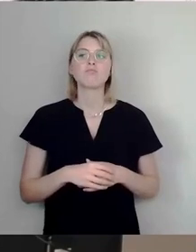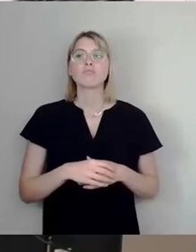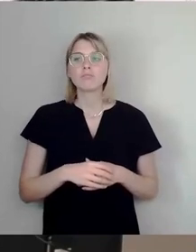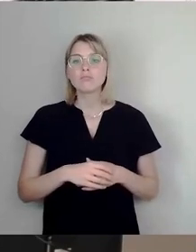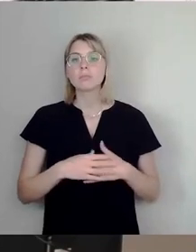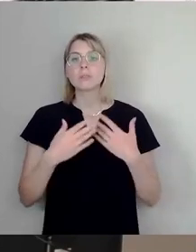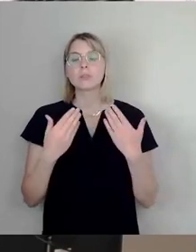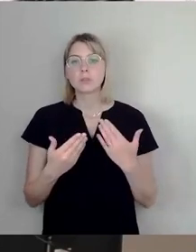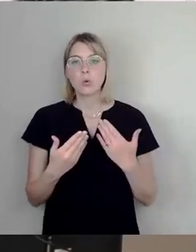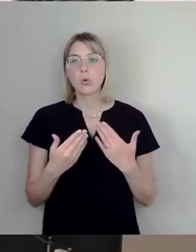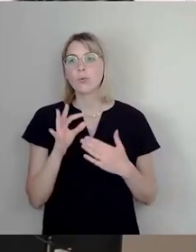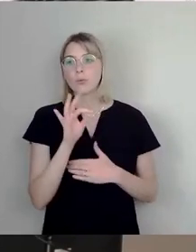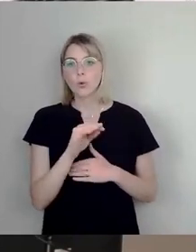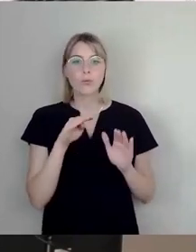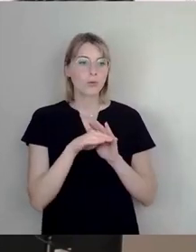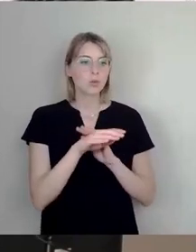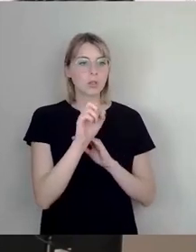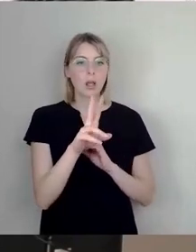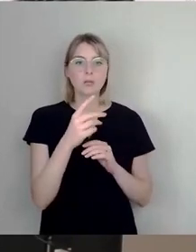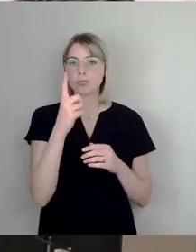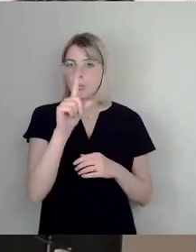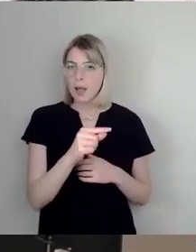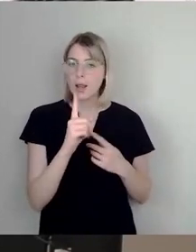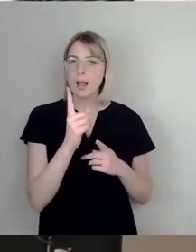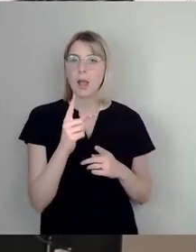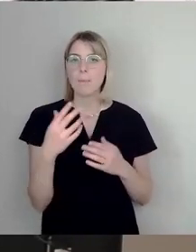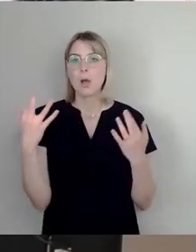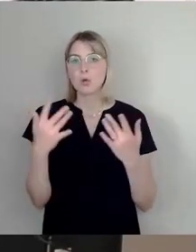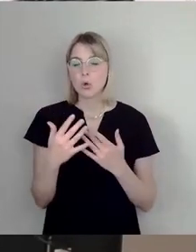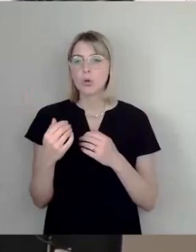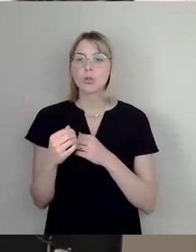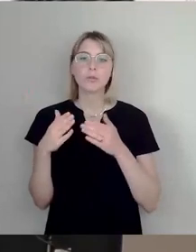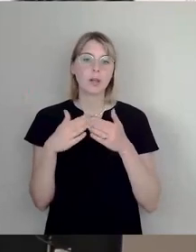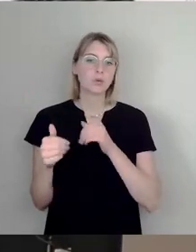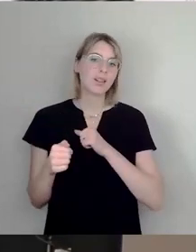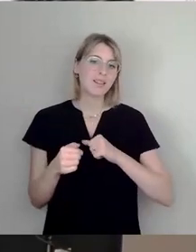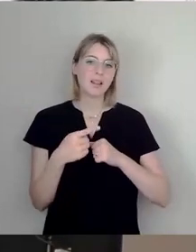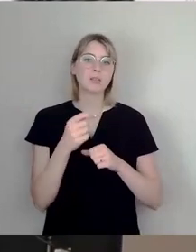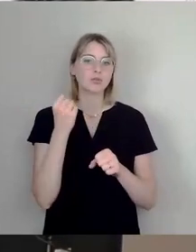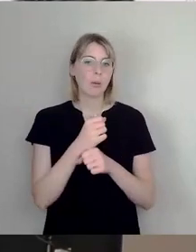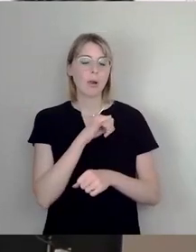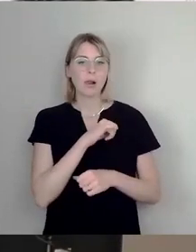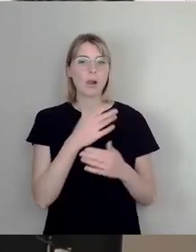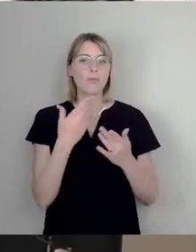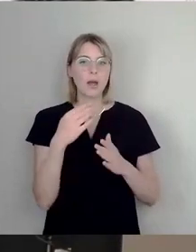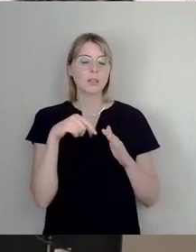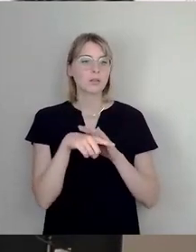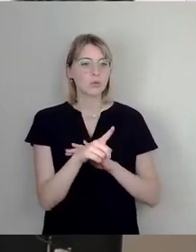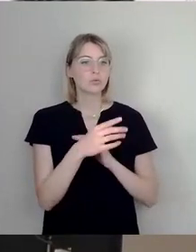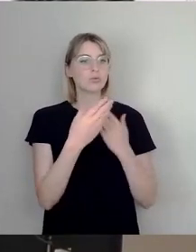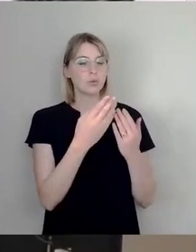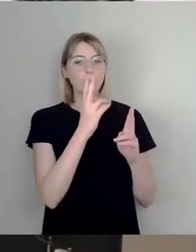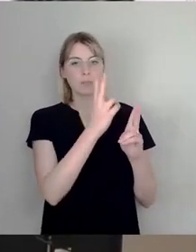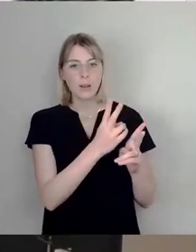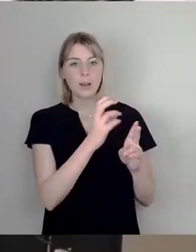aber sehen, dass gerade die Grünen und Linken interessiert, dass ja eigentlich immer die Unterbringungsqualität gar nicht gegeben ist. Im Winter kann